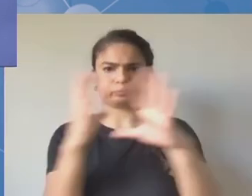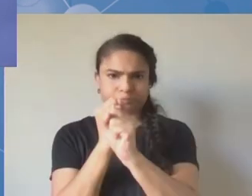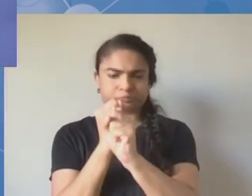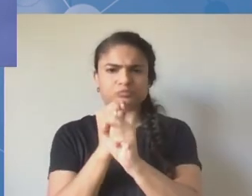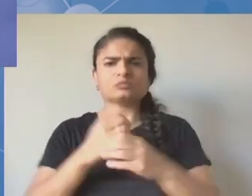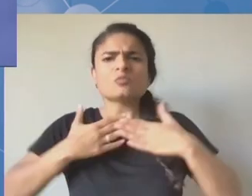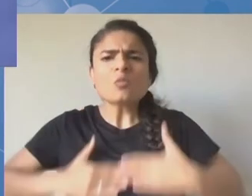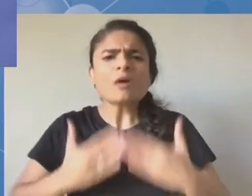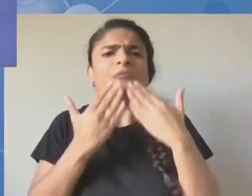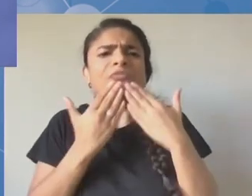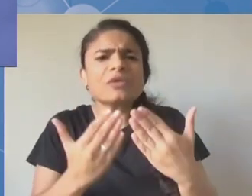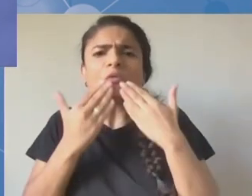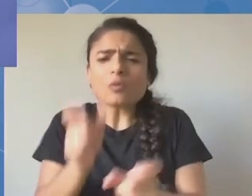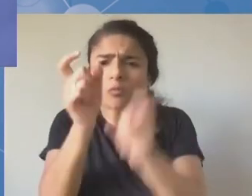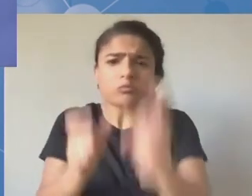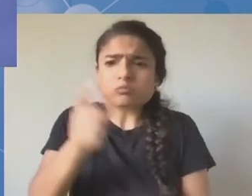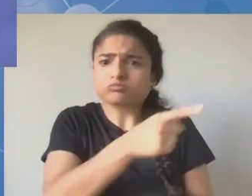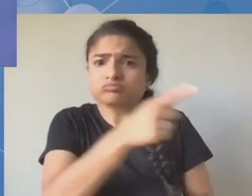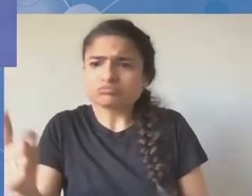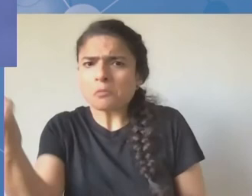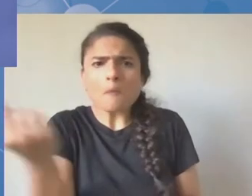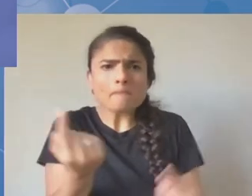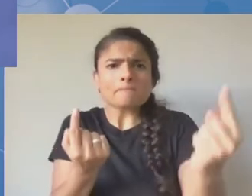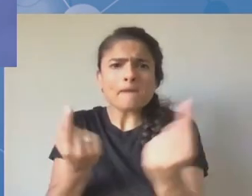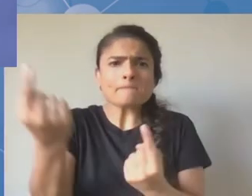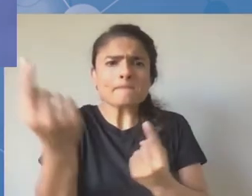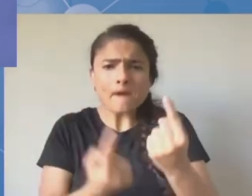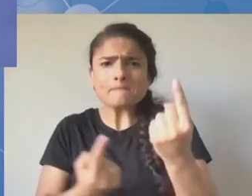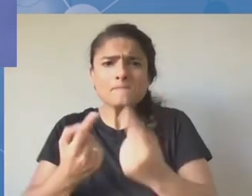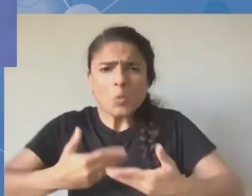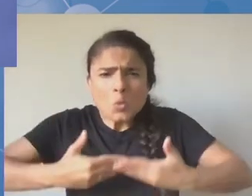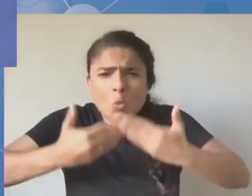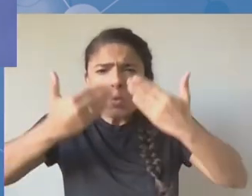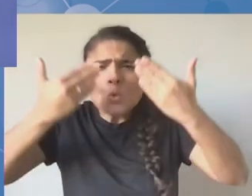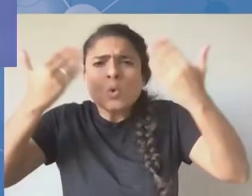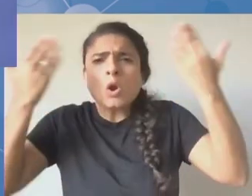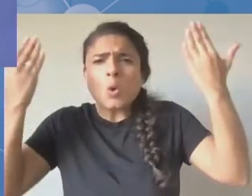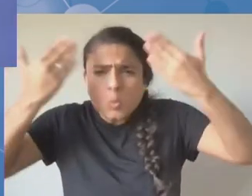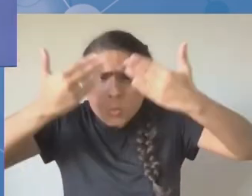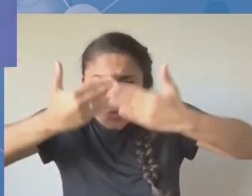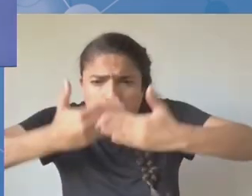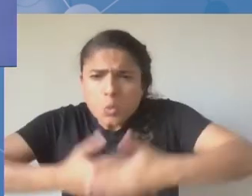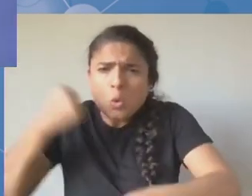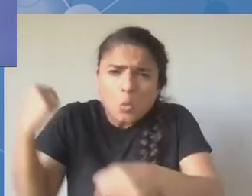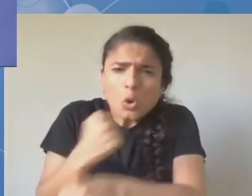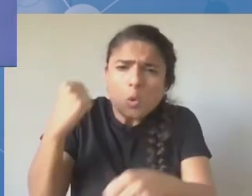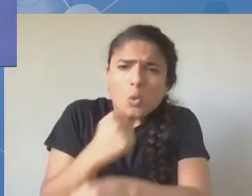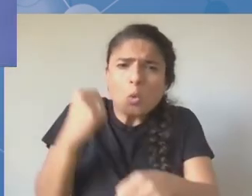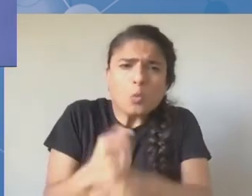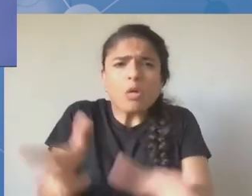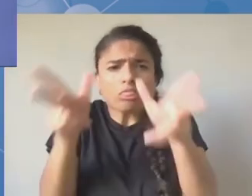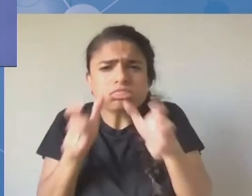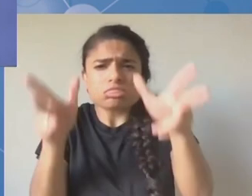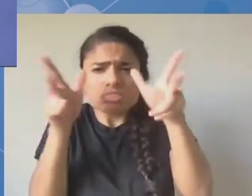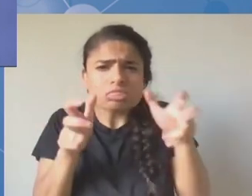Dziękuję również tym, którzy się łączyli online. Dziękuję za to, że budziliście się wcześniej albo też zostawaliście z nami do